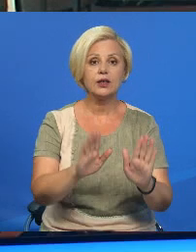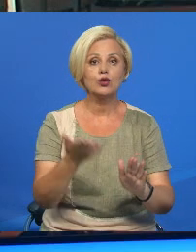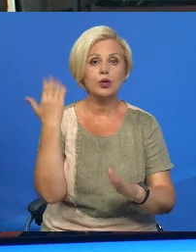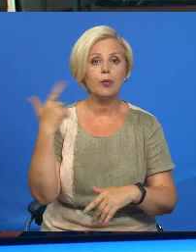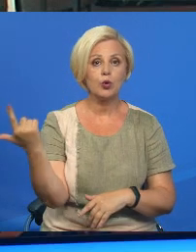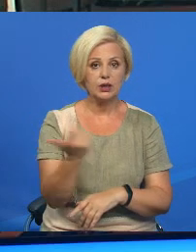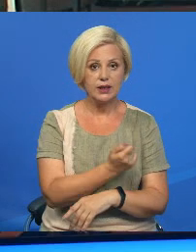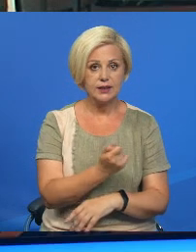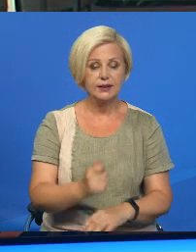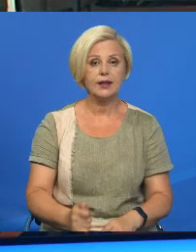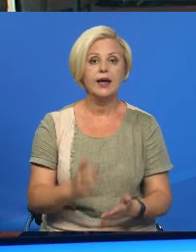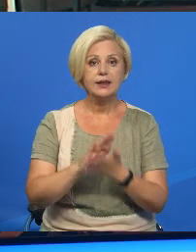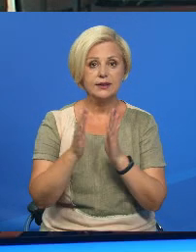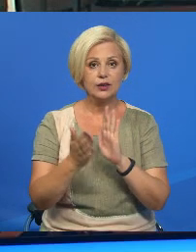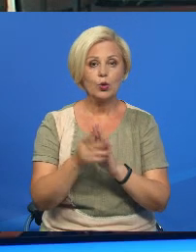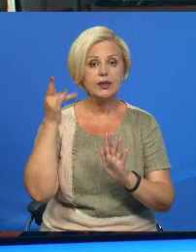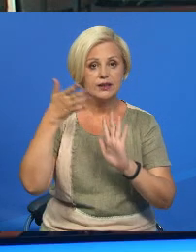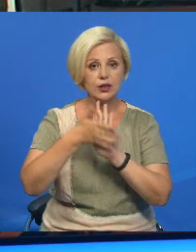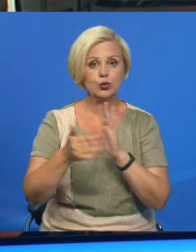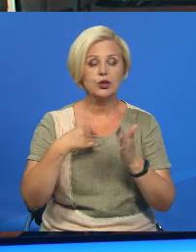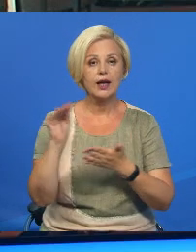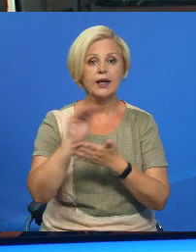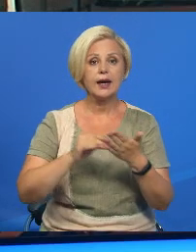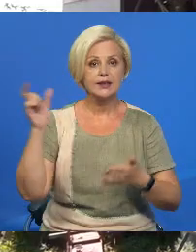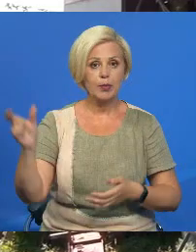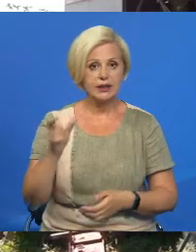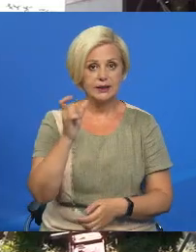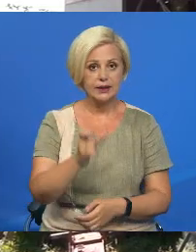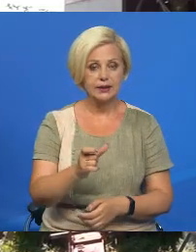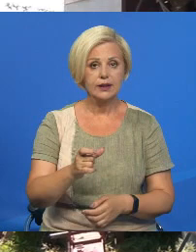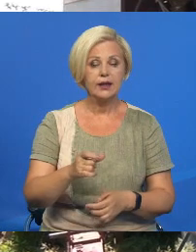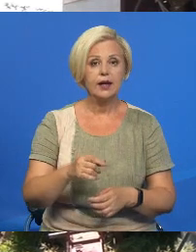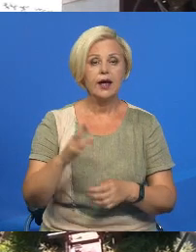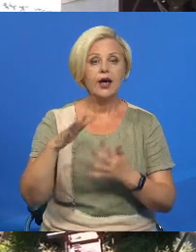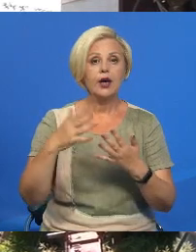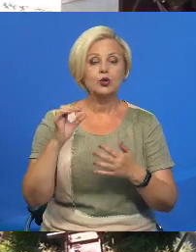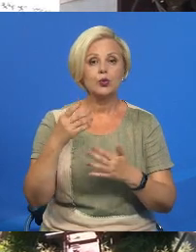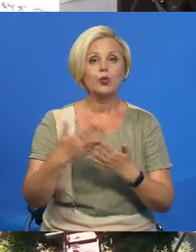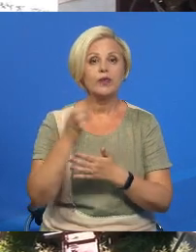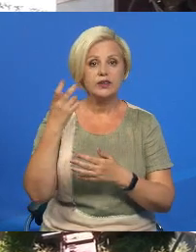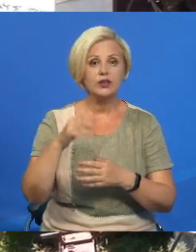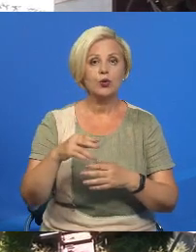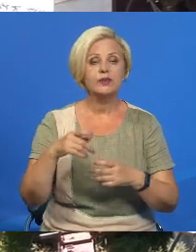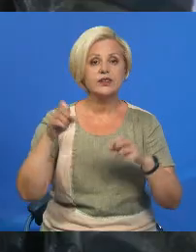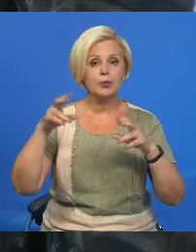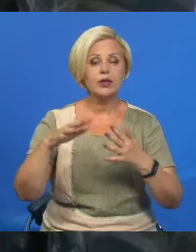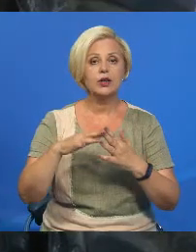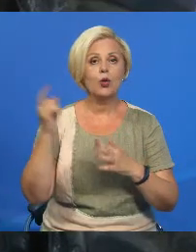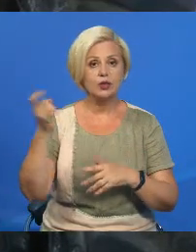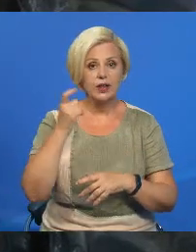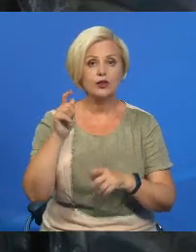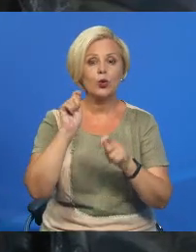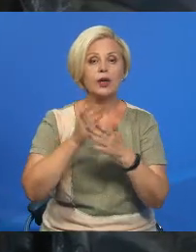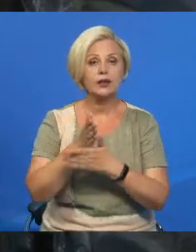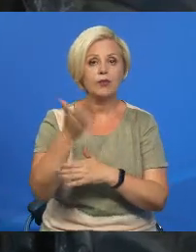на минулом титре. Ситуацию выучали наши корреспонденты. Ксуп Новозеньковский специалисты комитета державного контроля наведывали